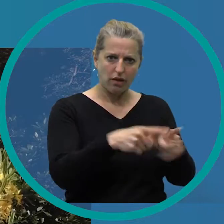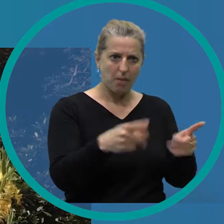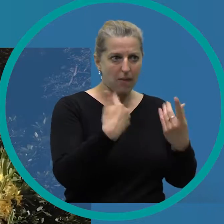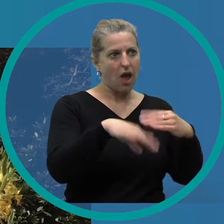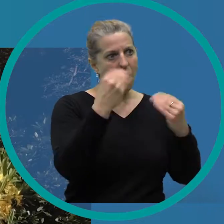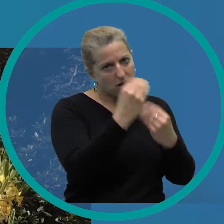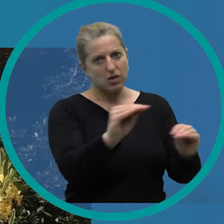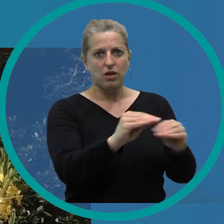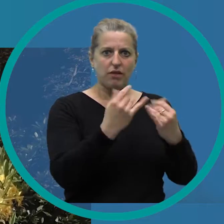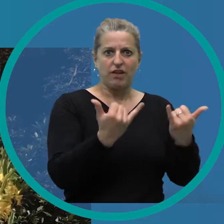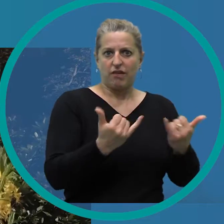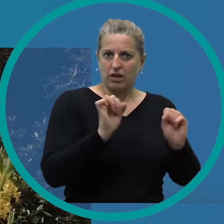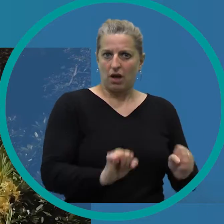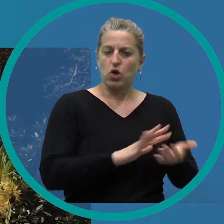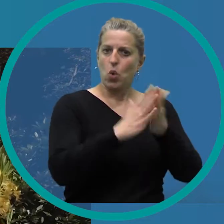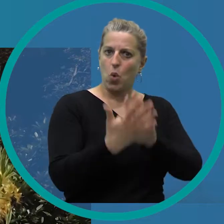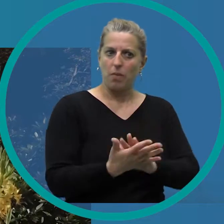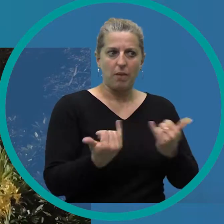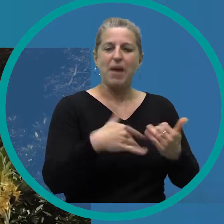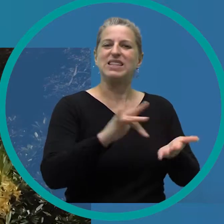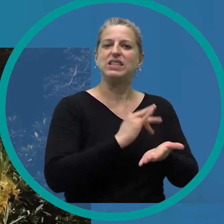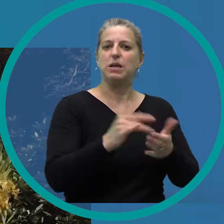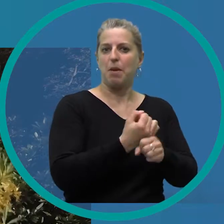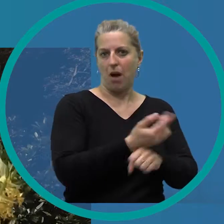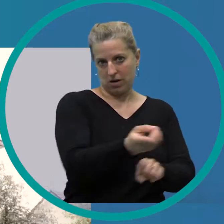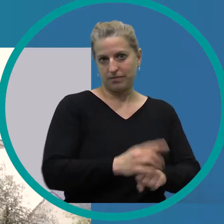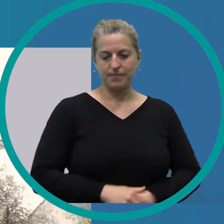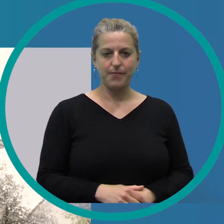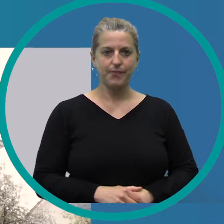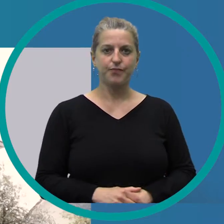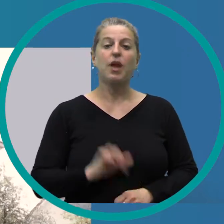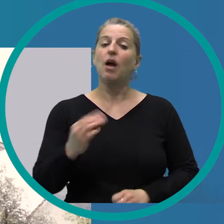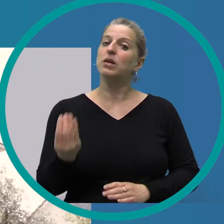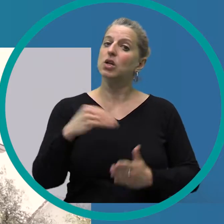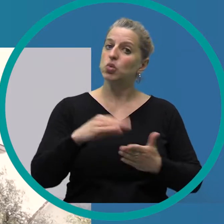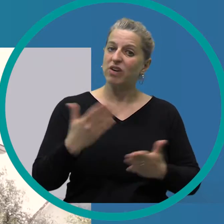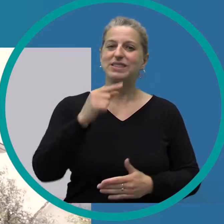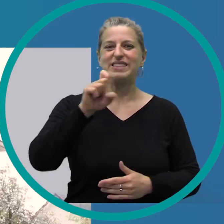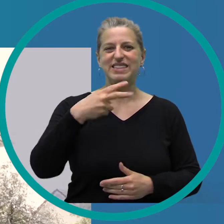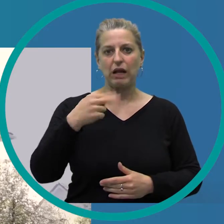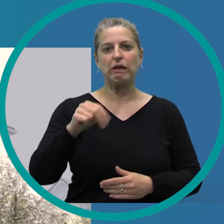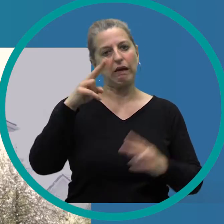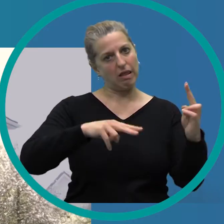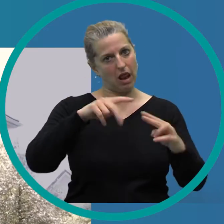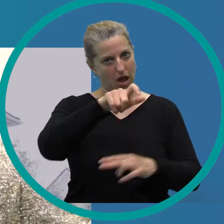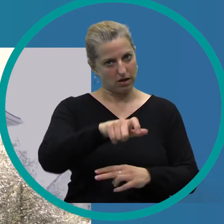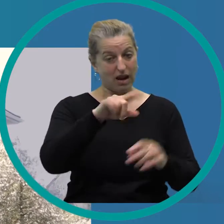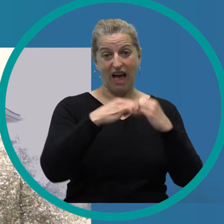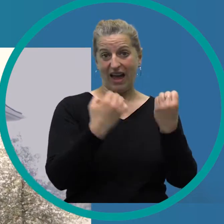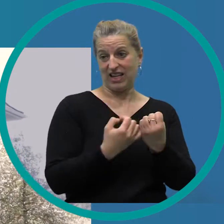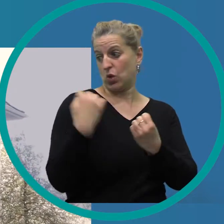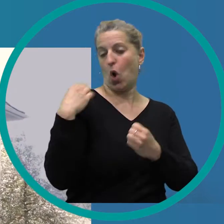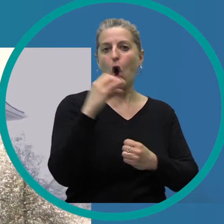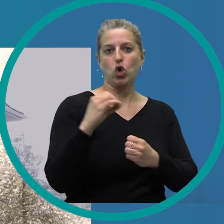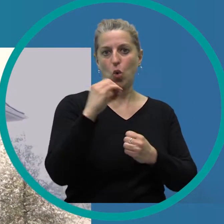aufbereitet werden kann und sie dafür zu sensibilisieren. Zudem kann man dann auch das Zehn kennenlernen. Die Einrichtung